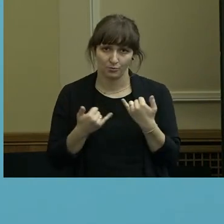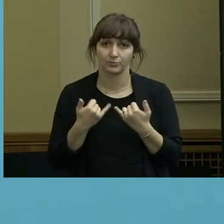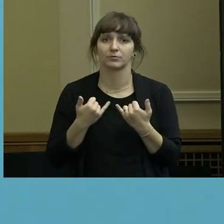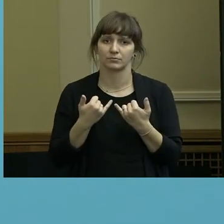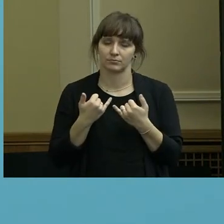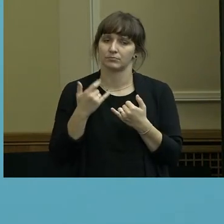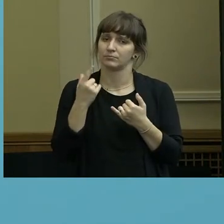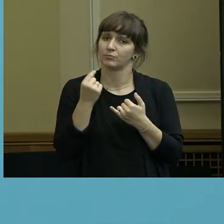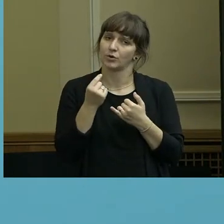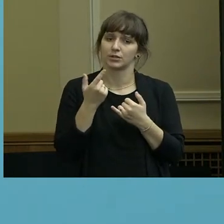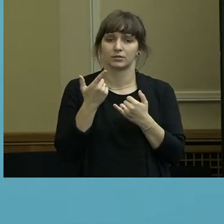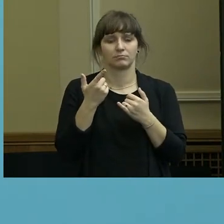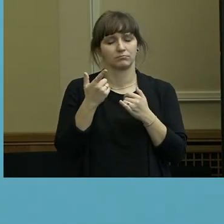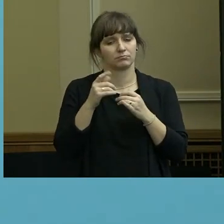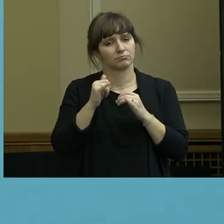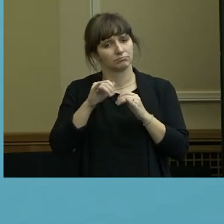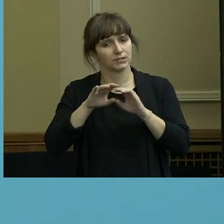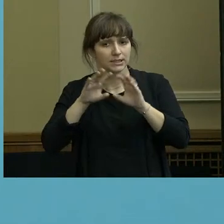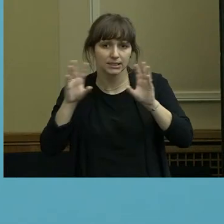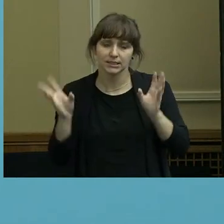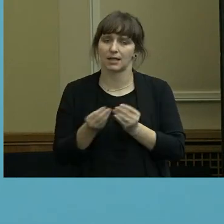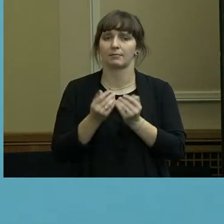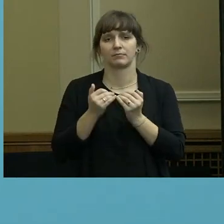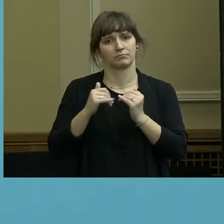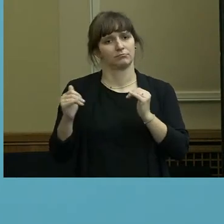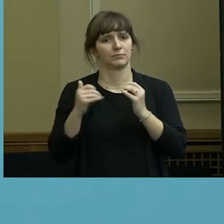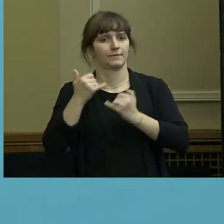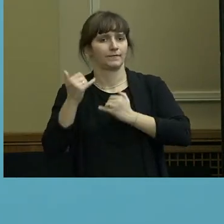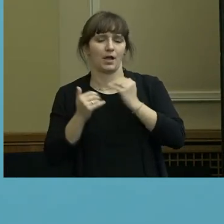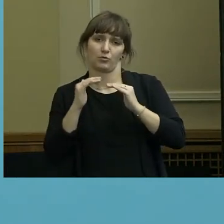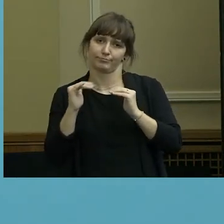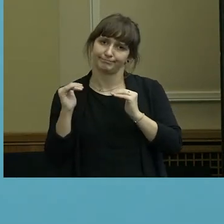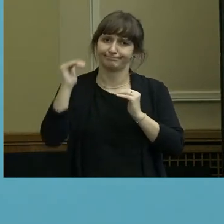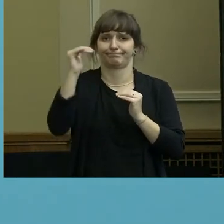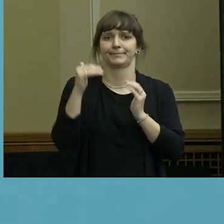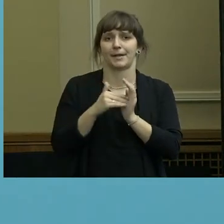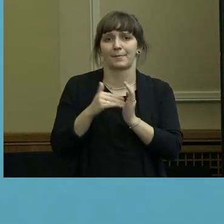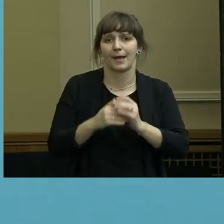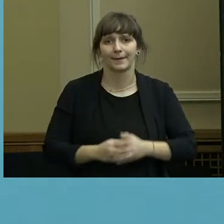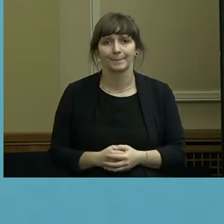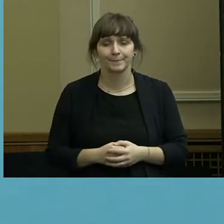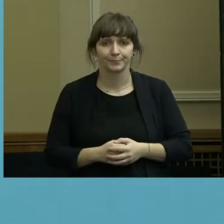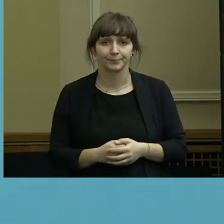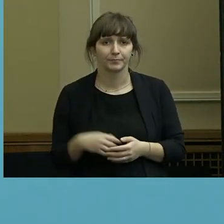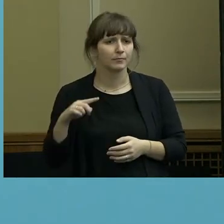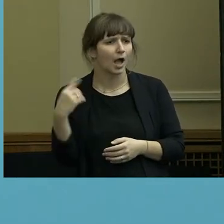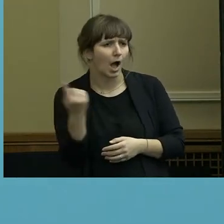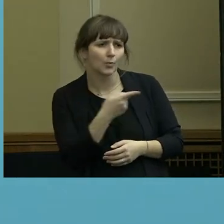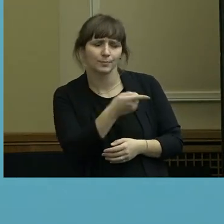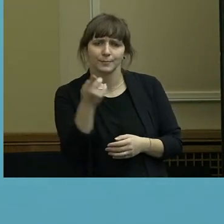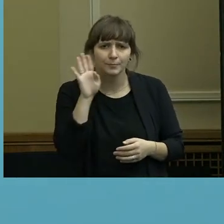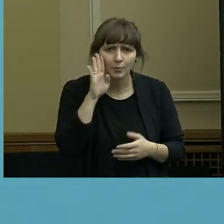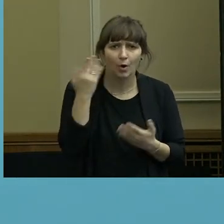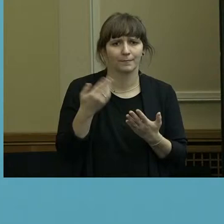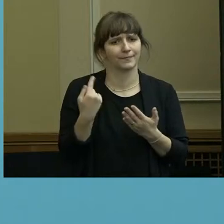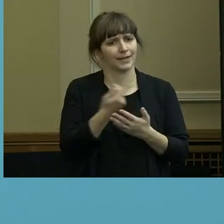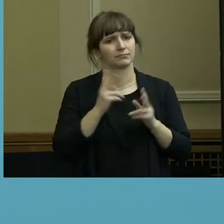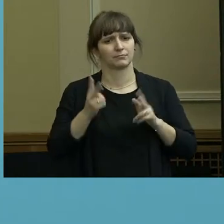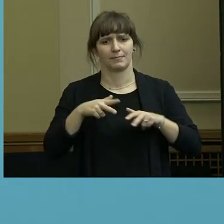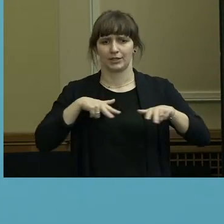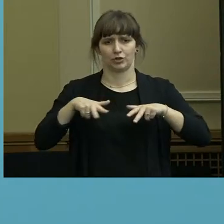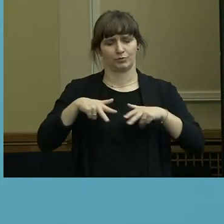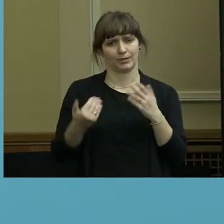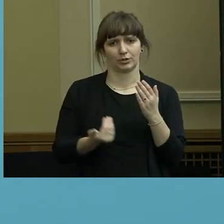hohes Niveau. Es entgeht Ihnen ja auch nicht, immer, wenn wir Management-Neubestellungen